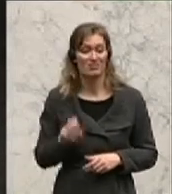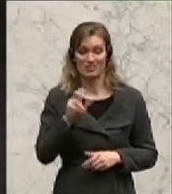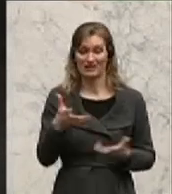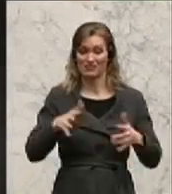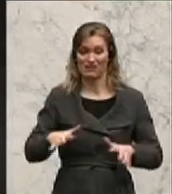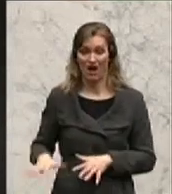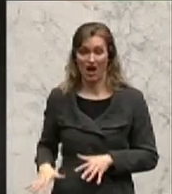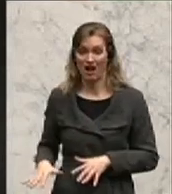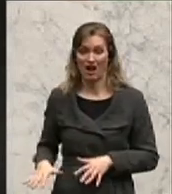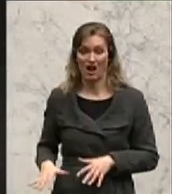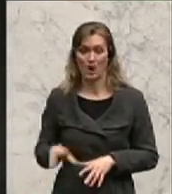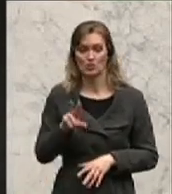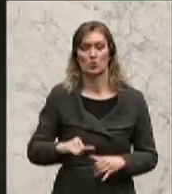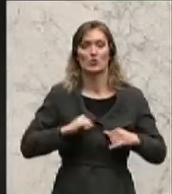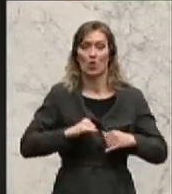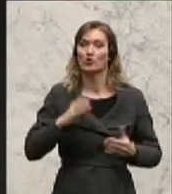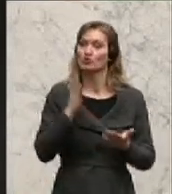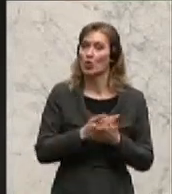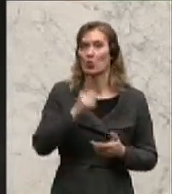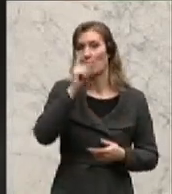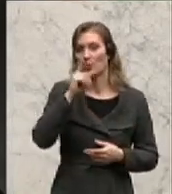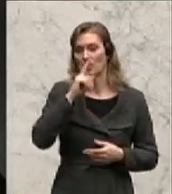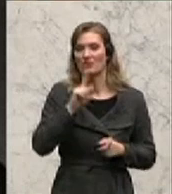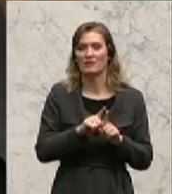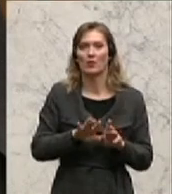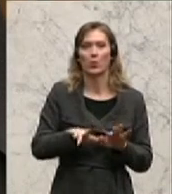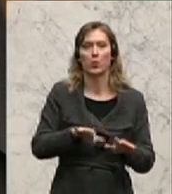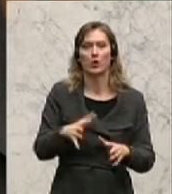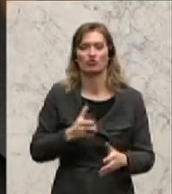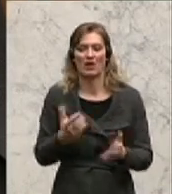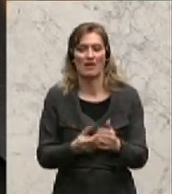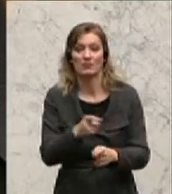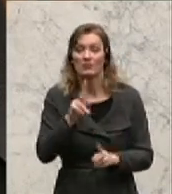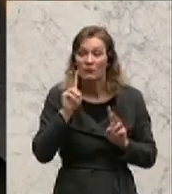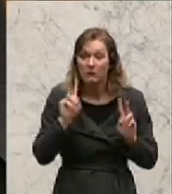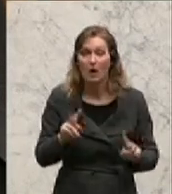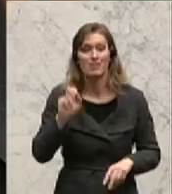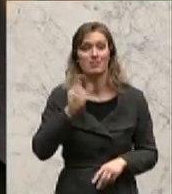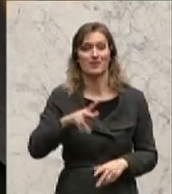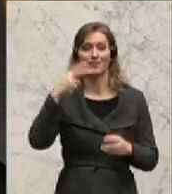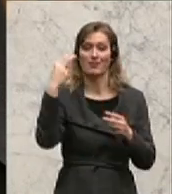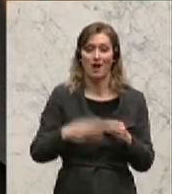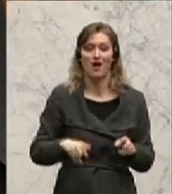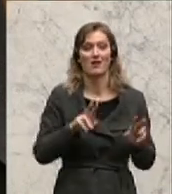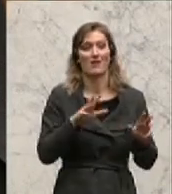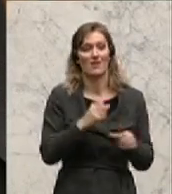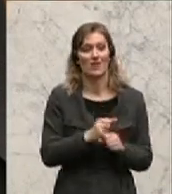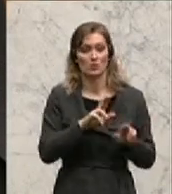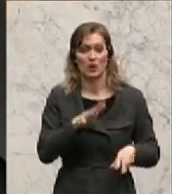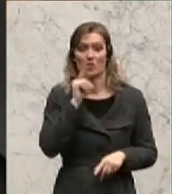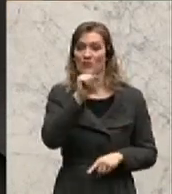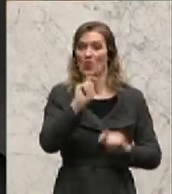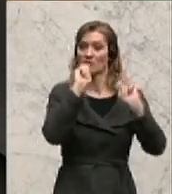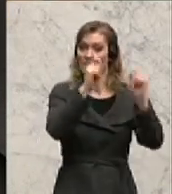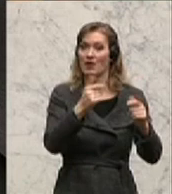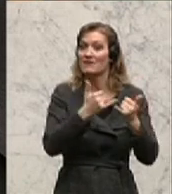jetzt um die Südtirol-Autonomie versucht auszuhöhlen. 13 Klagen sind beim Verfassungsgerichtshof anhängig und wir wissen nicht, wie